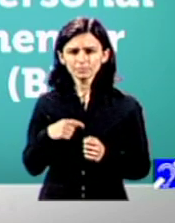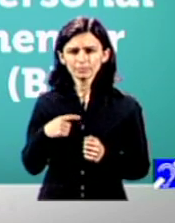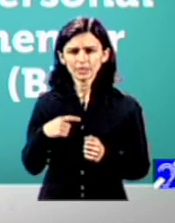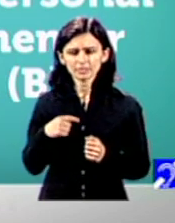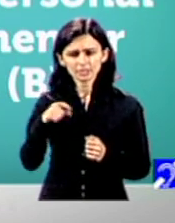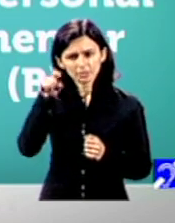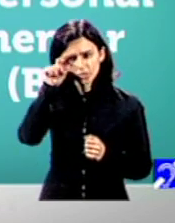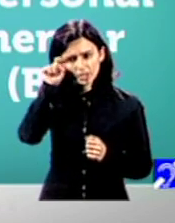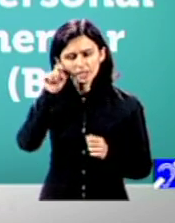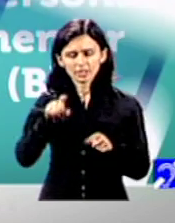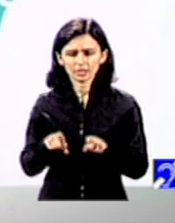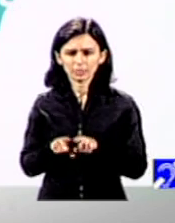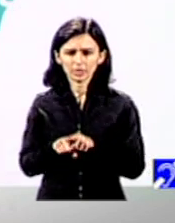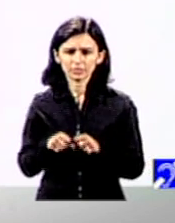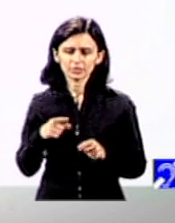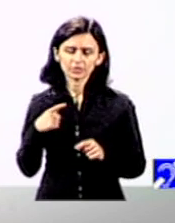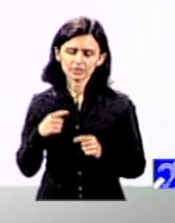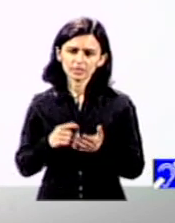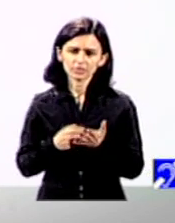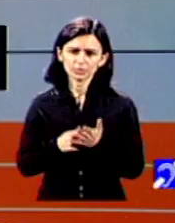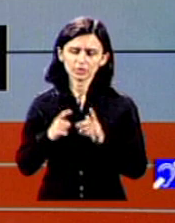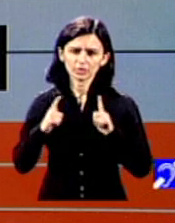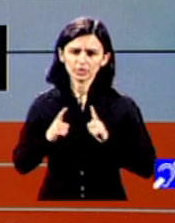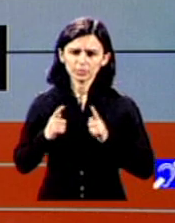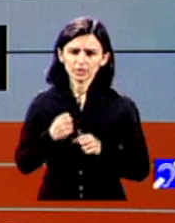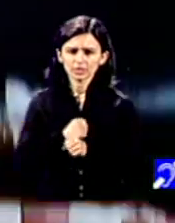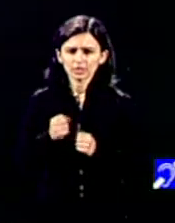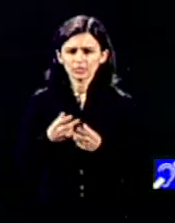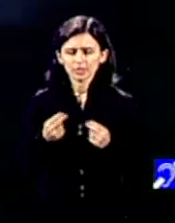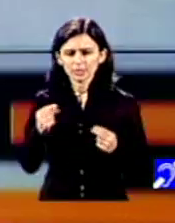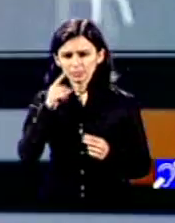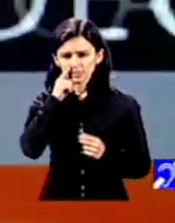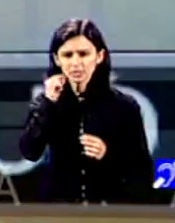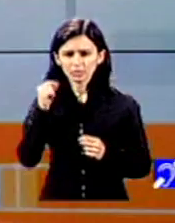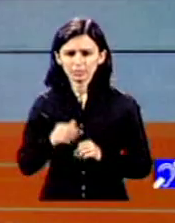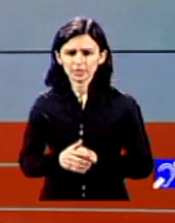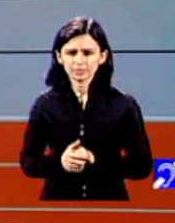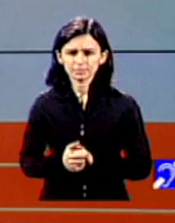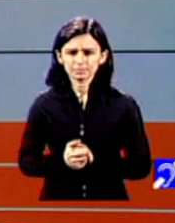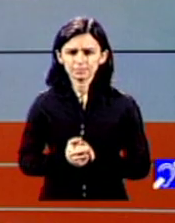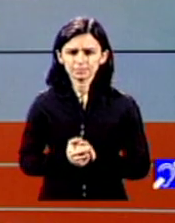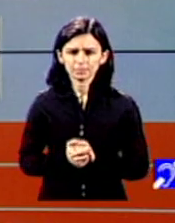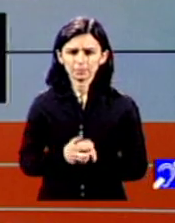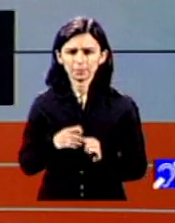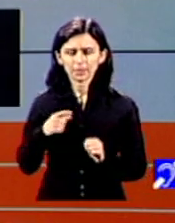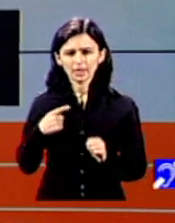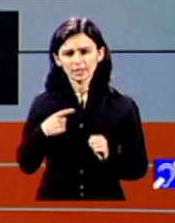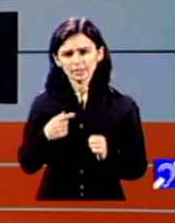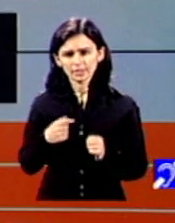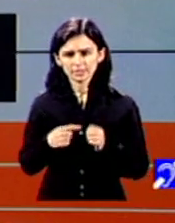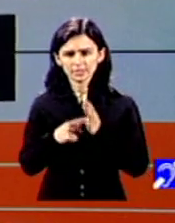care cred că e cerută și așteptată de foarte multe lucruri da e grăitoare practic și situația întâmplată chiar săptămâna trecută în care